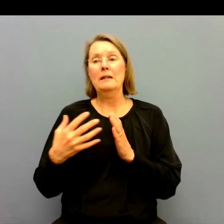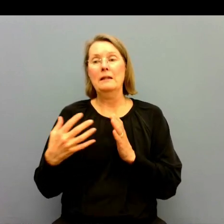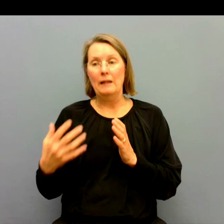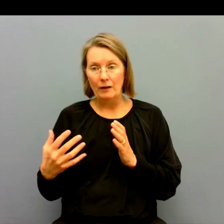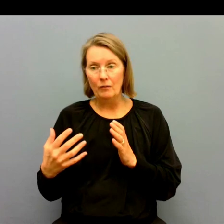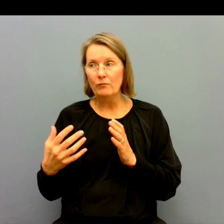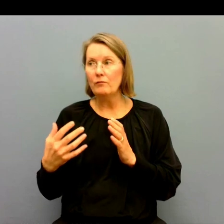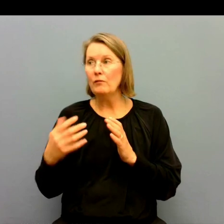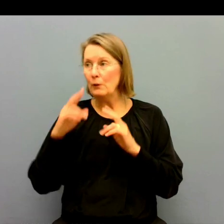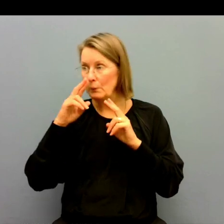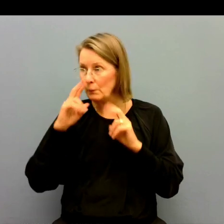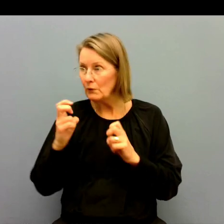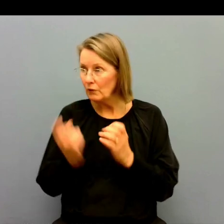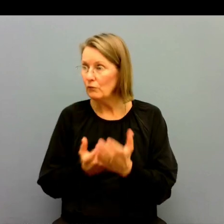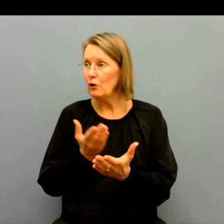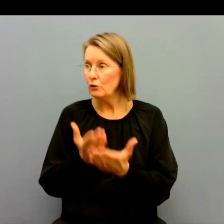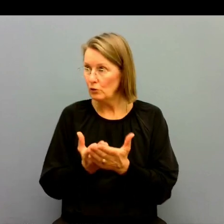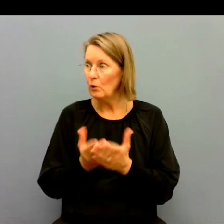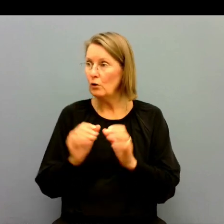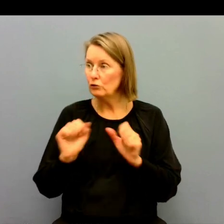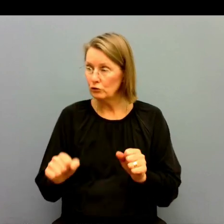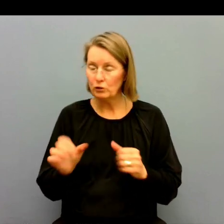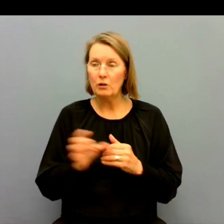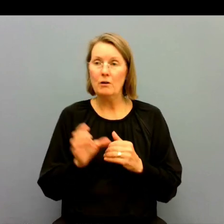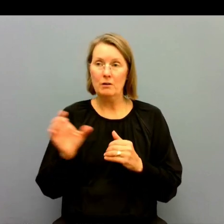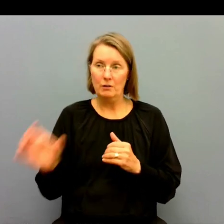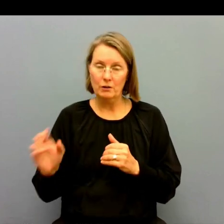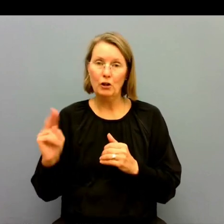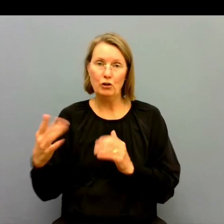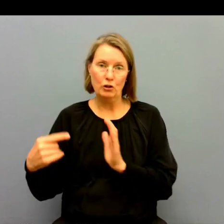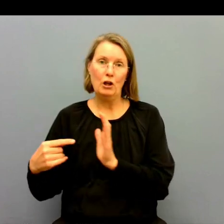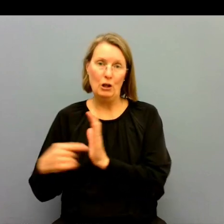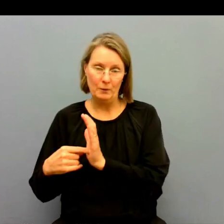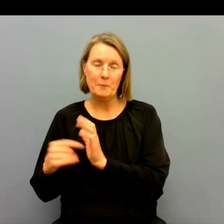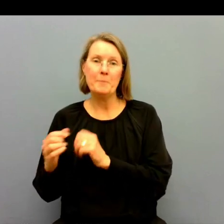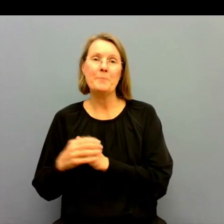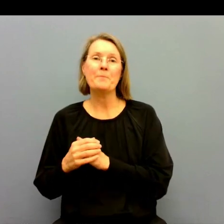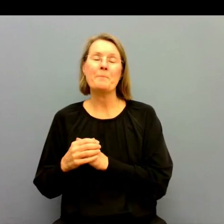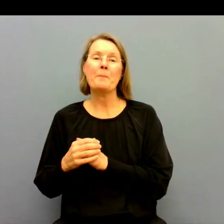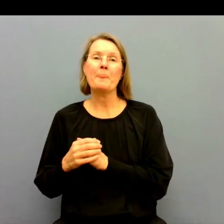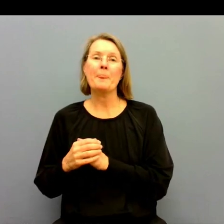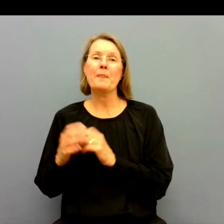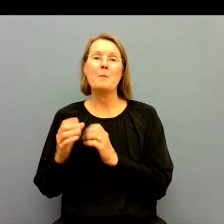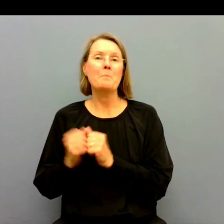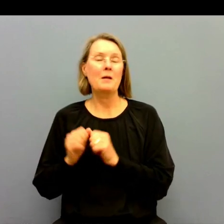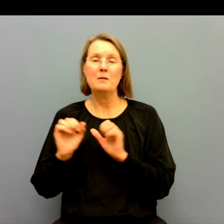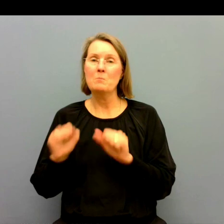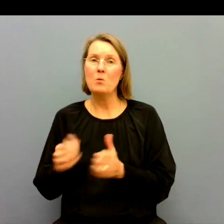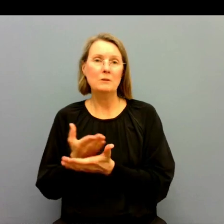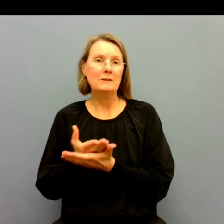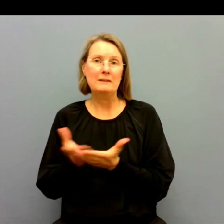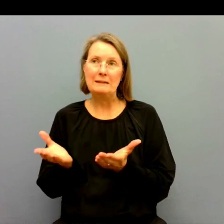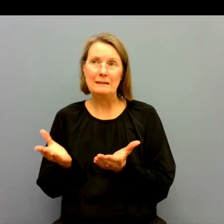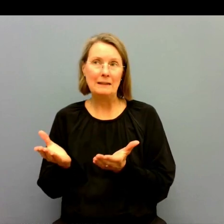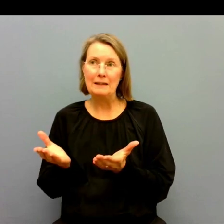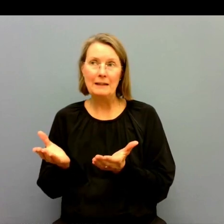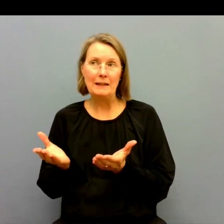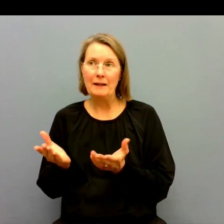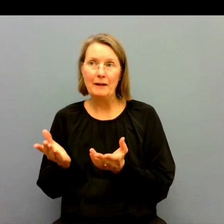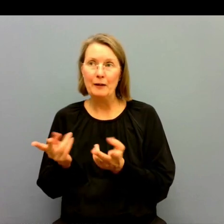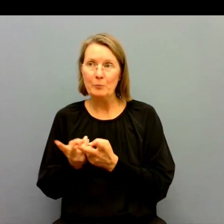utredaren också att man skulle tillskapa en ny lag. Det behöver inte betyda att det blir